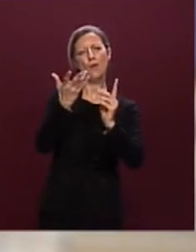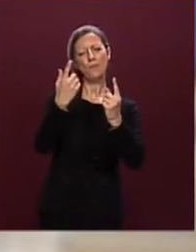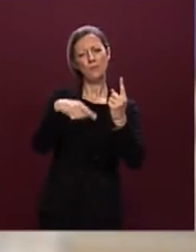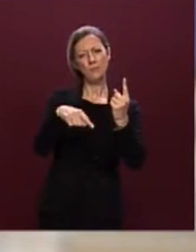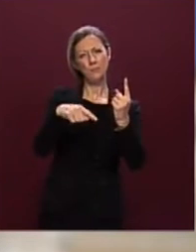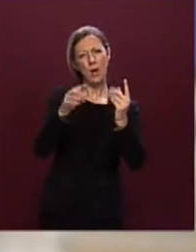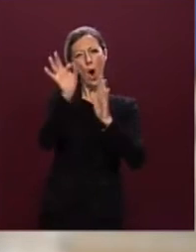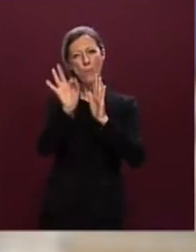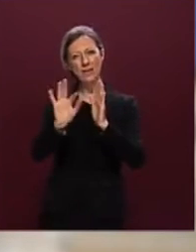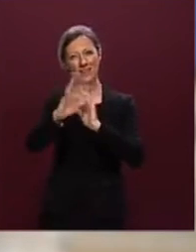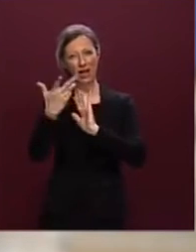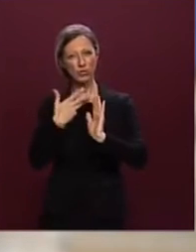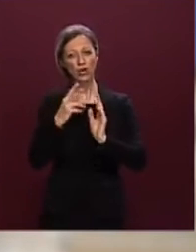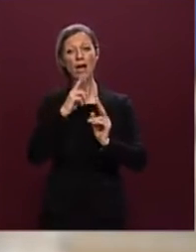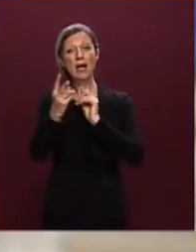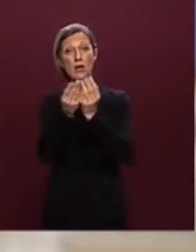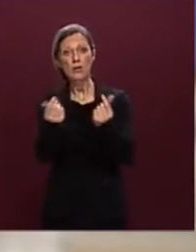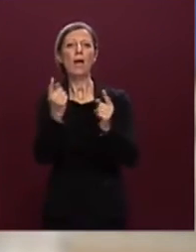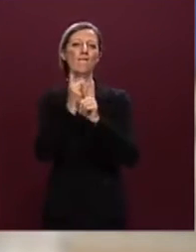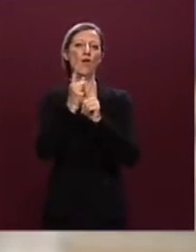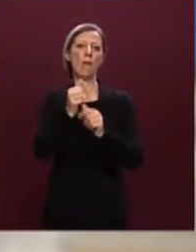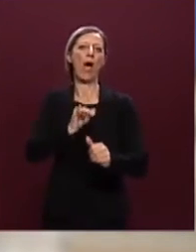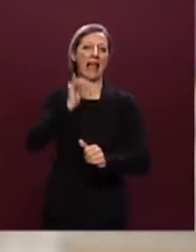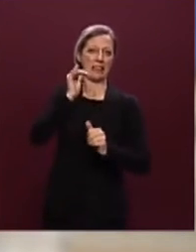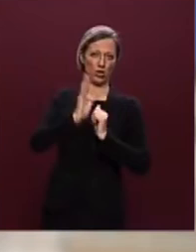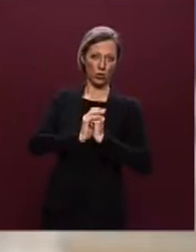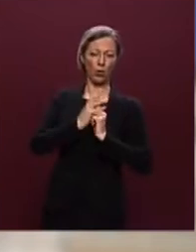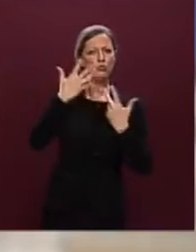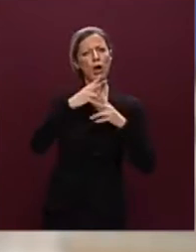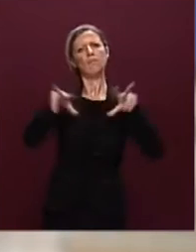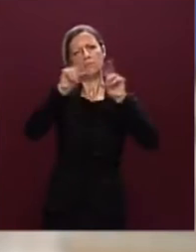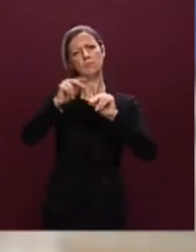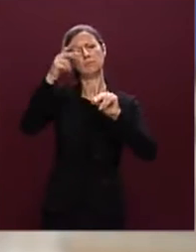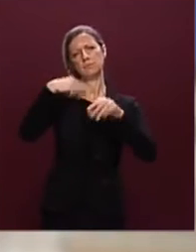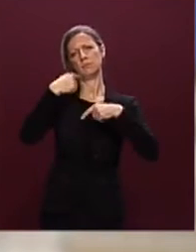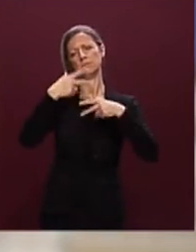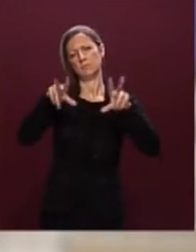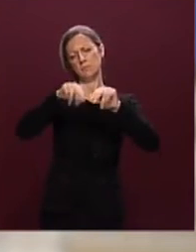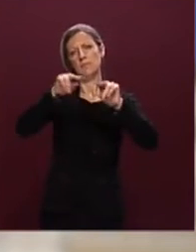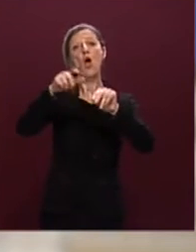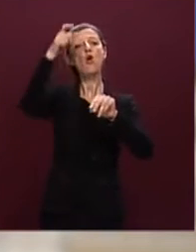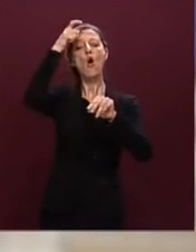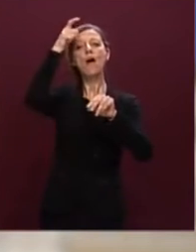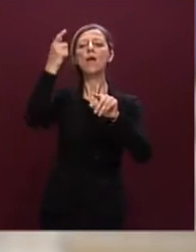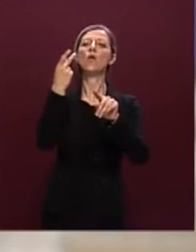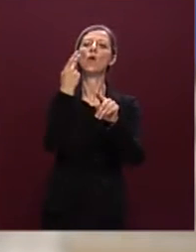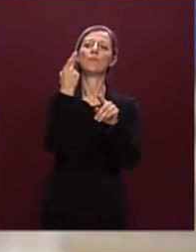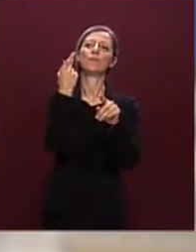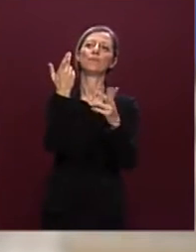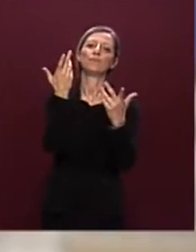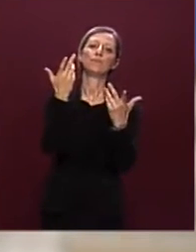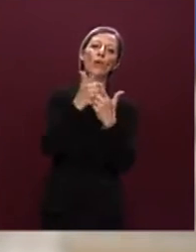sugli altri obiettivi, perché, come abbiamo ribadito in più circostanze, il Governo non ha l'orizzonte temporale